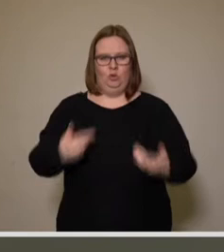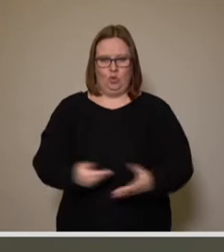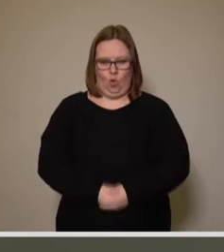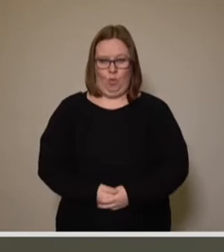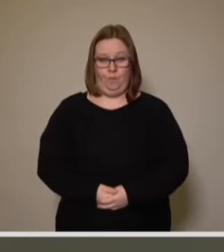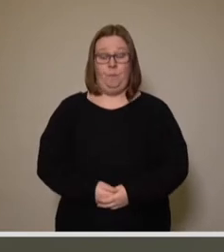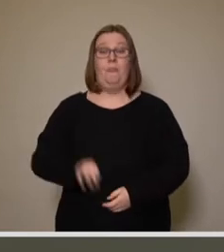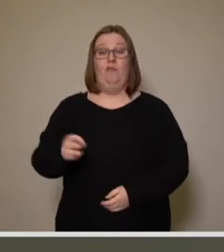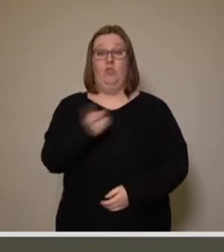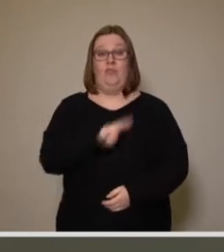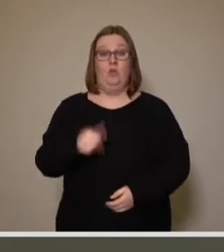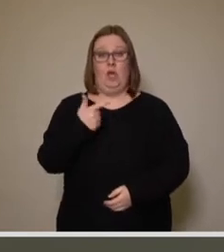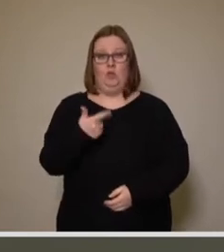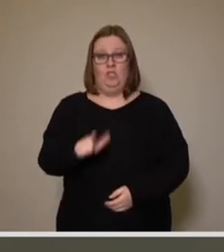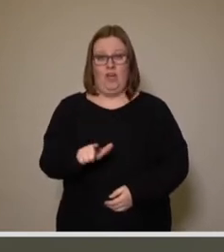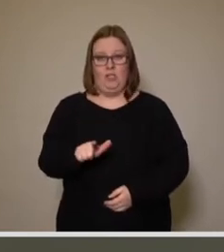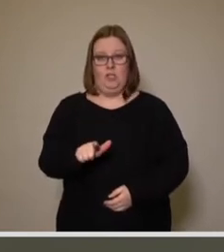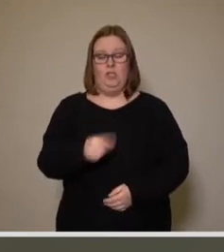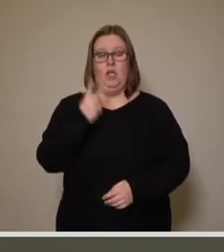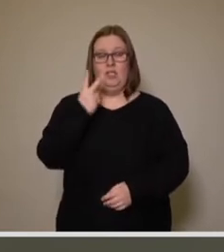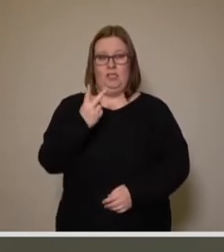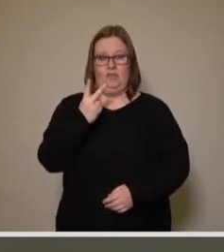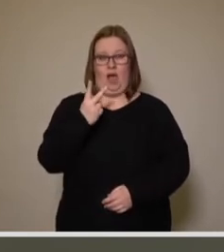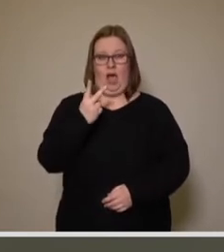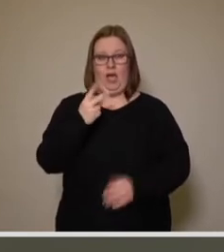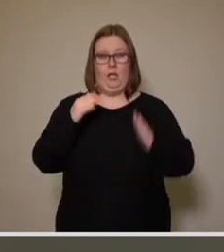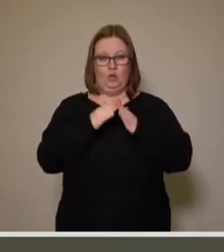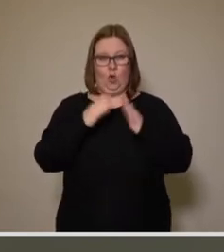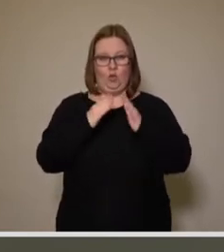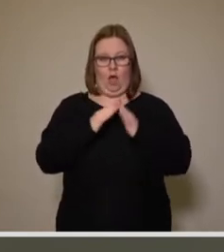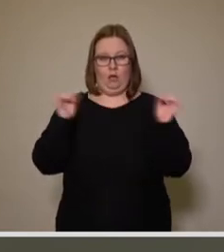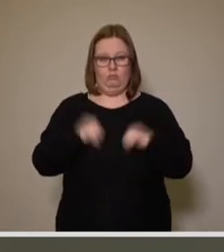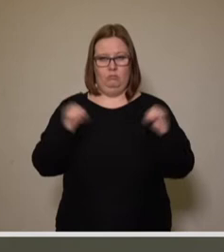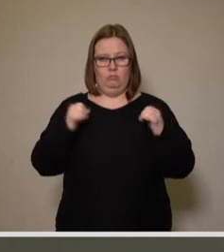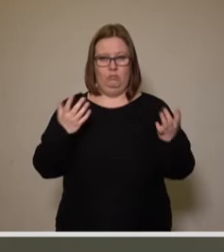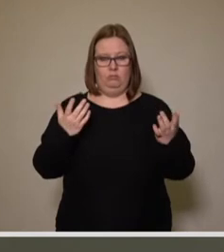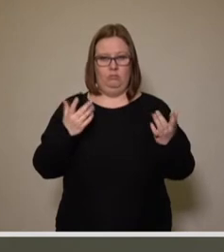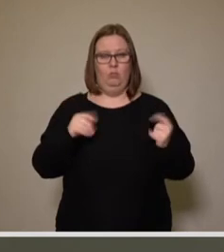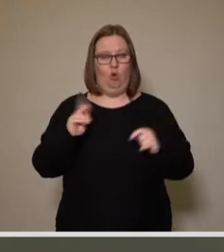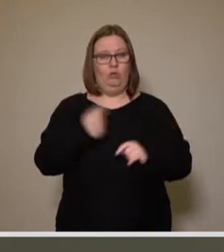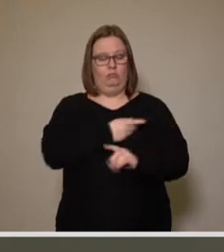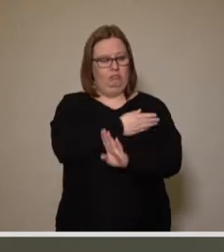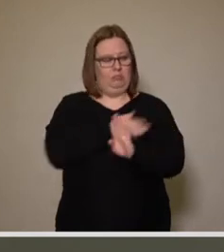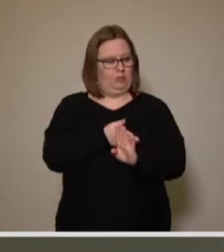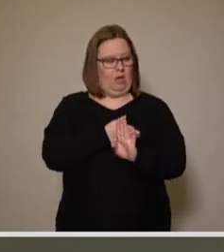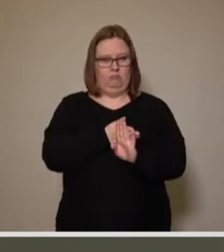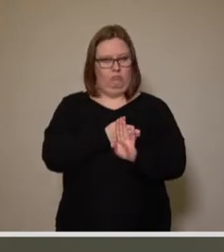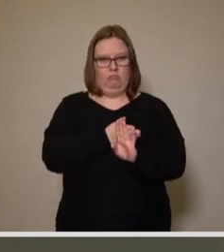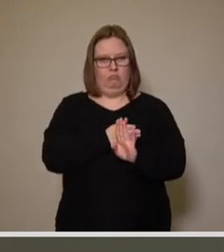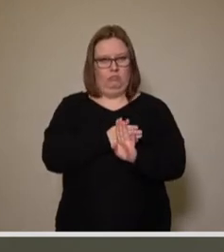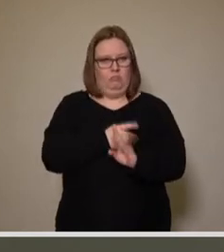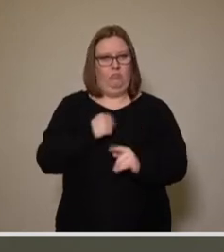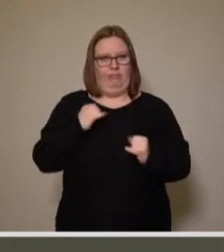Für 2021 wurden zwei stadtweite verkaufsoffene Sonntage beschlossen und damit die bisherige Praxis aufgekündigt.